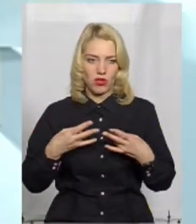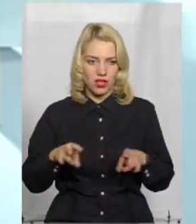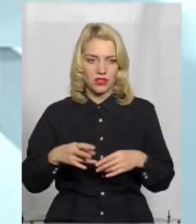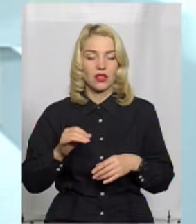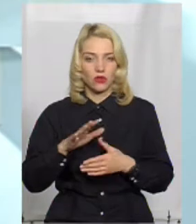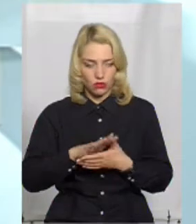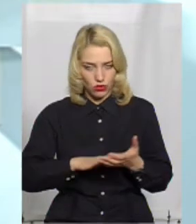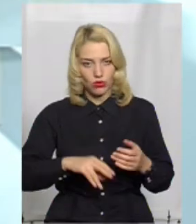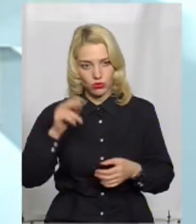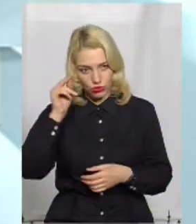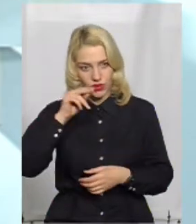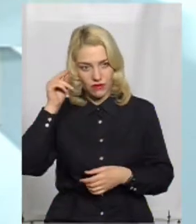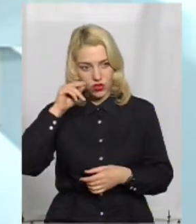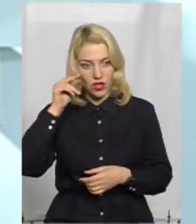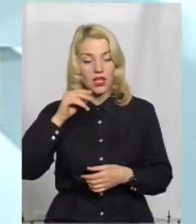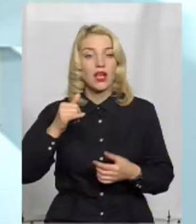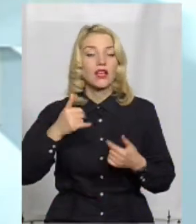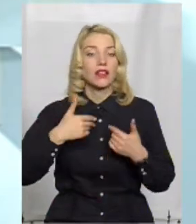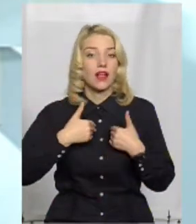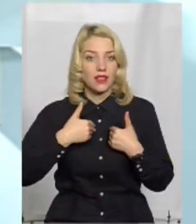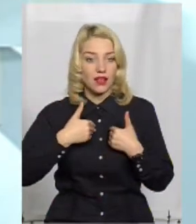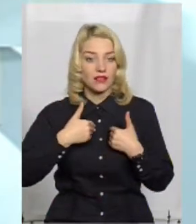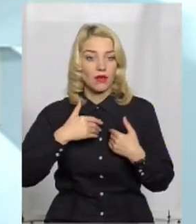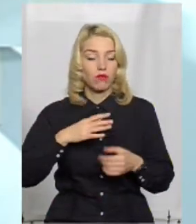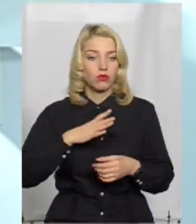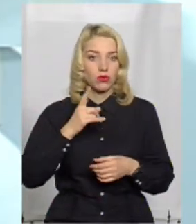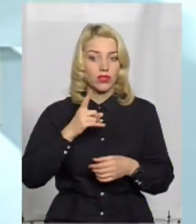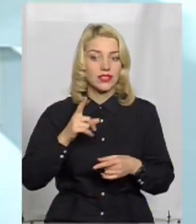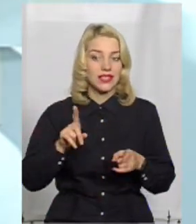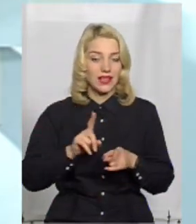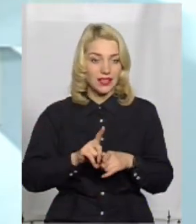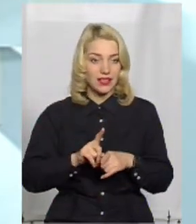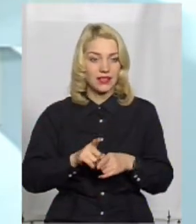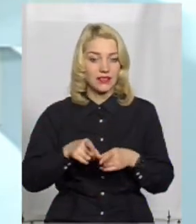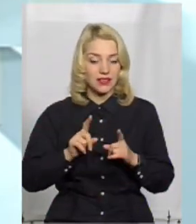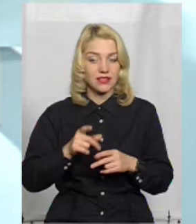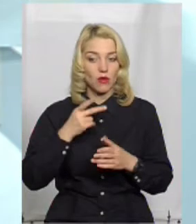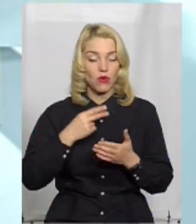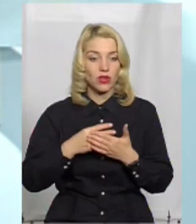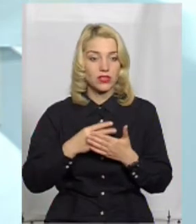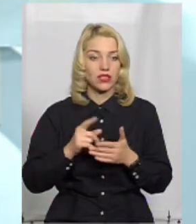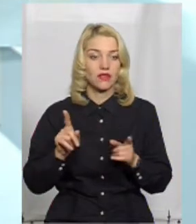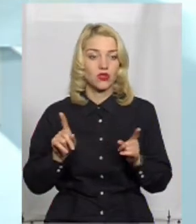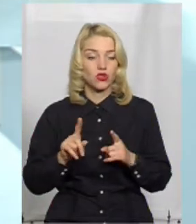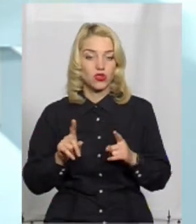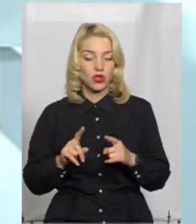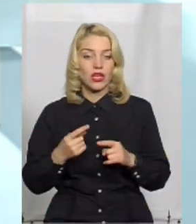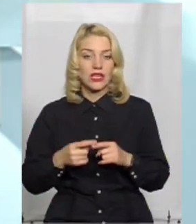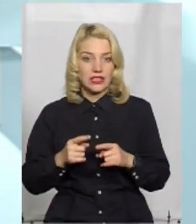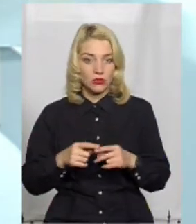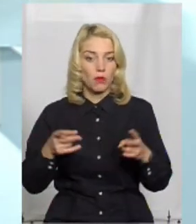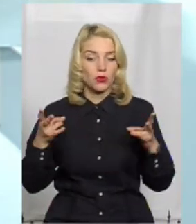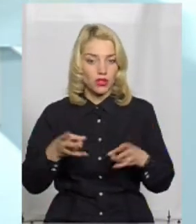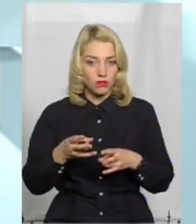продовжував навчання. І для нас було одним з таких дійсно показників, що це дійсно того